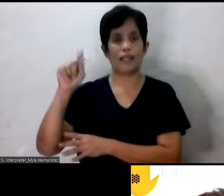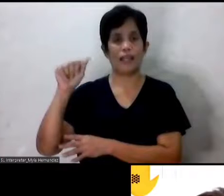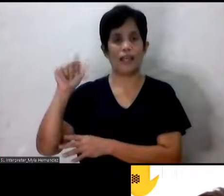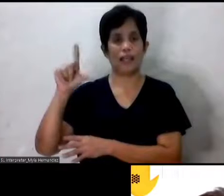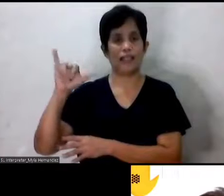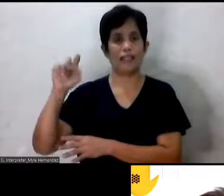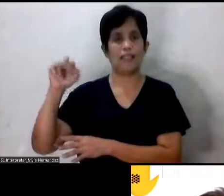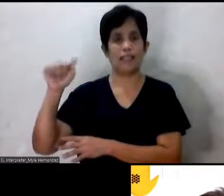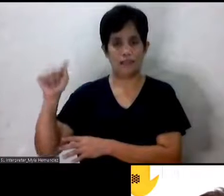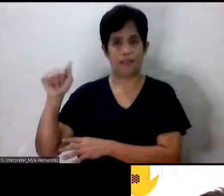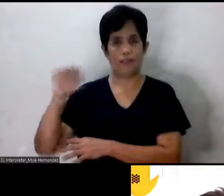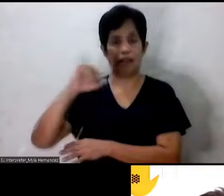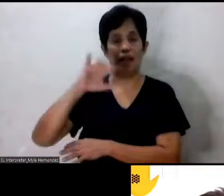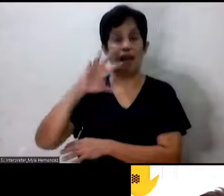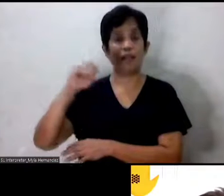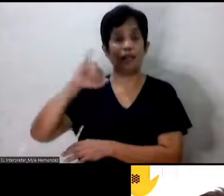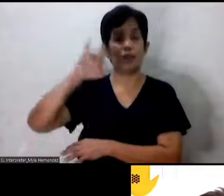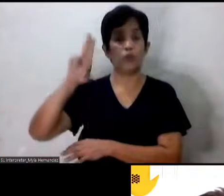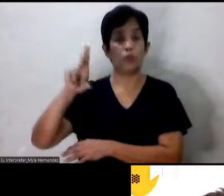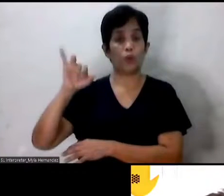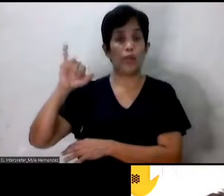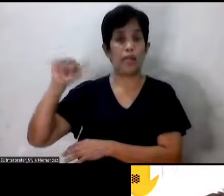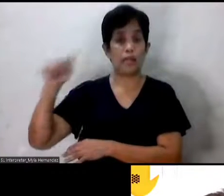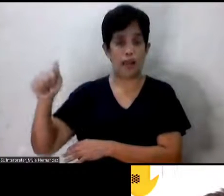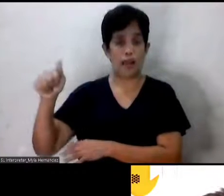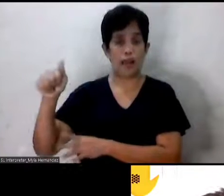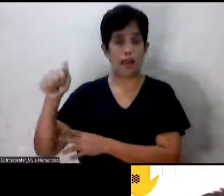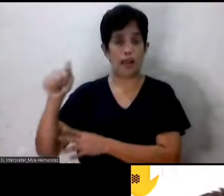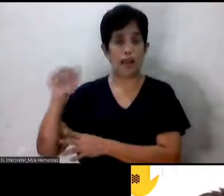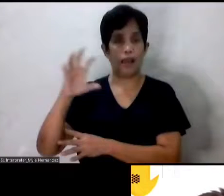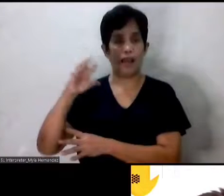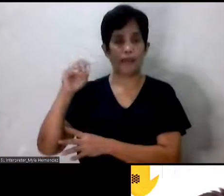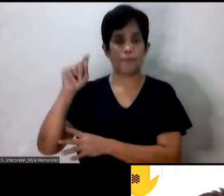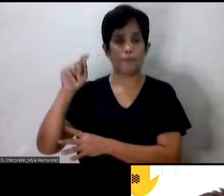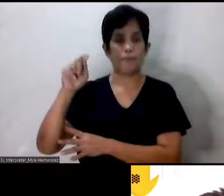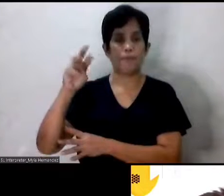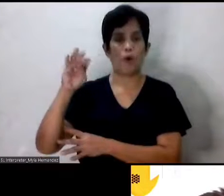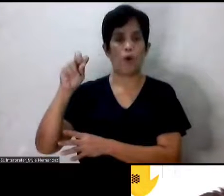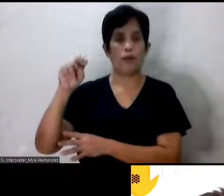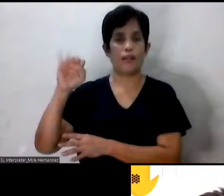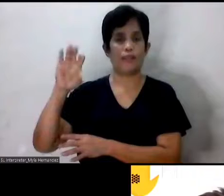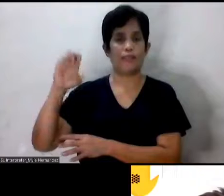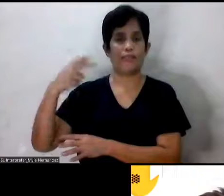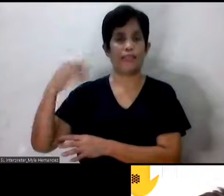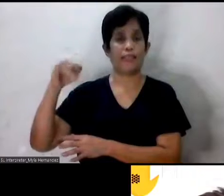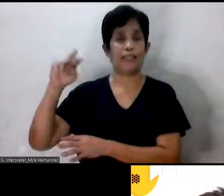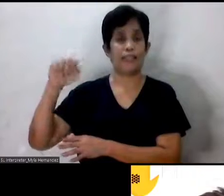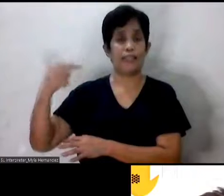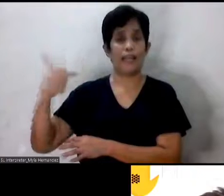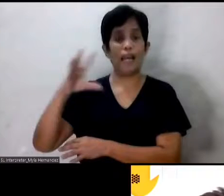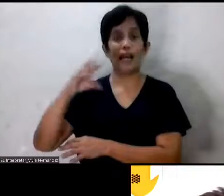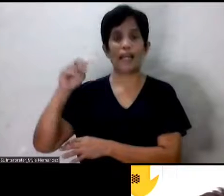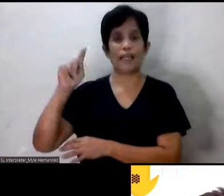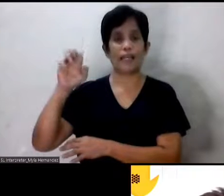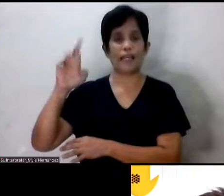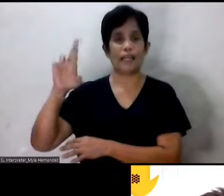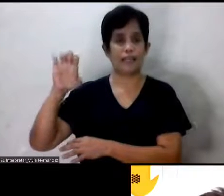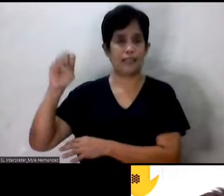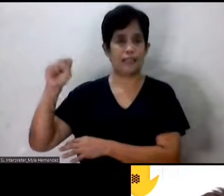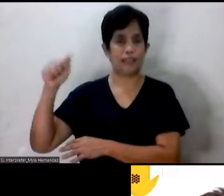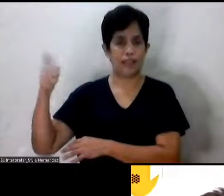Aquitana, and Monching Maribaw, and Teresa Diaz, at Florcerpida Makaspak.